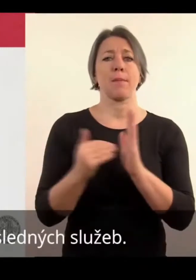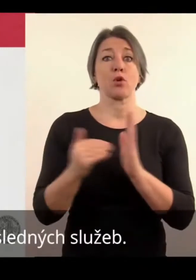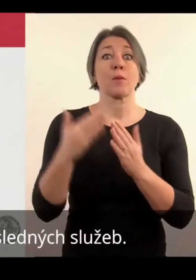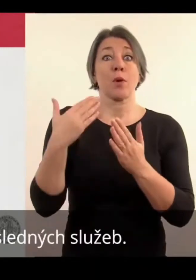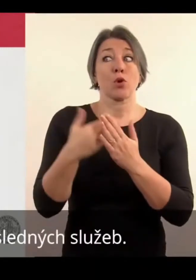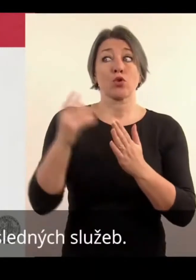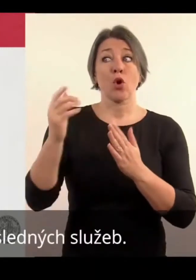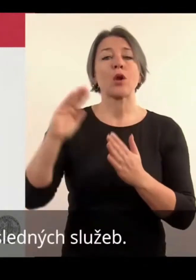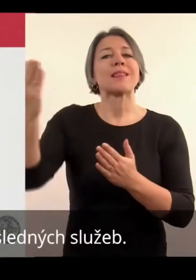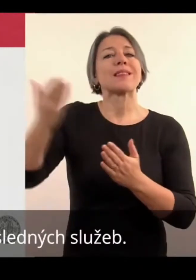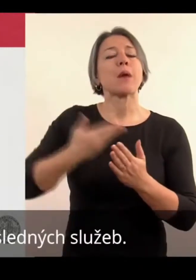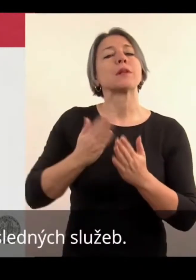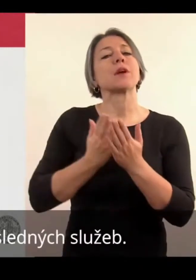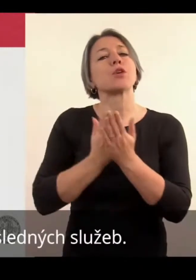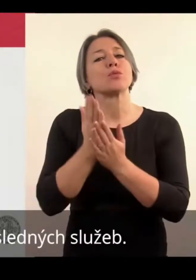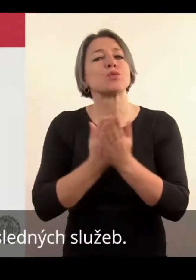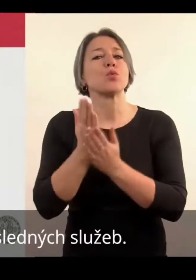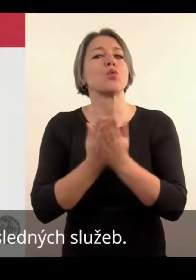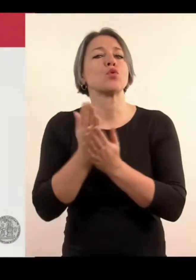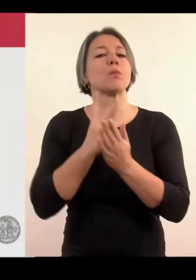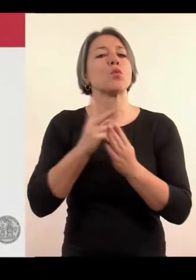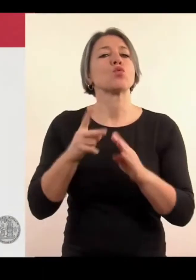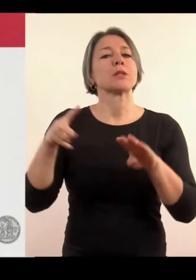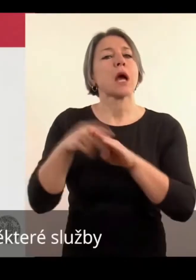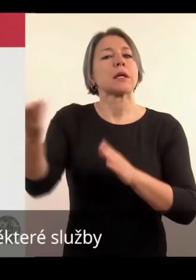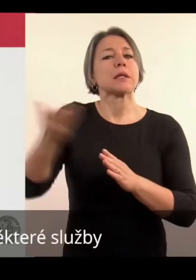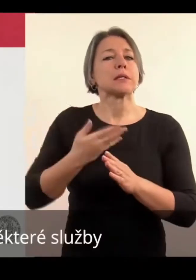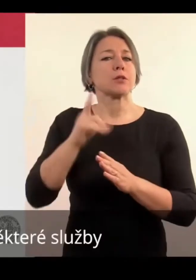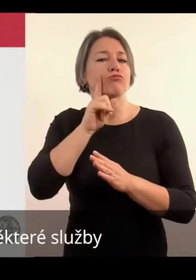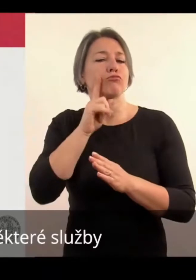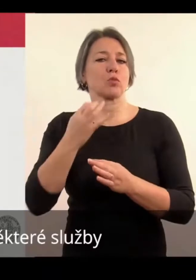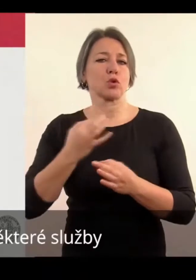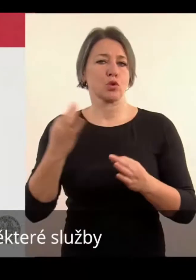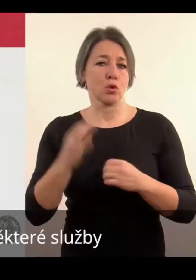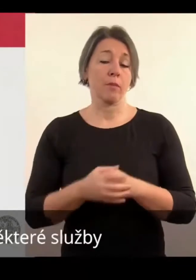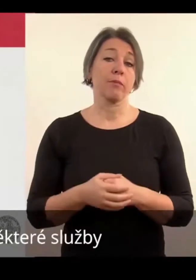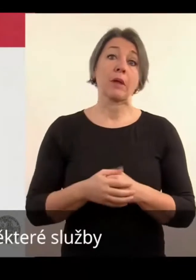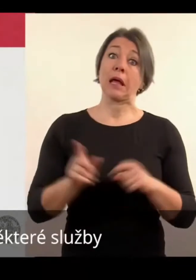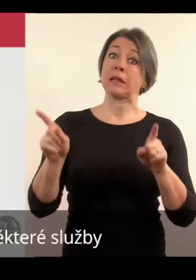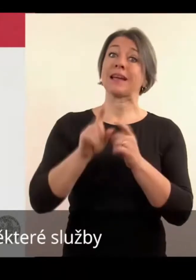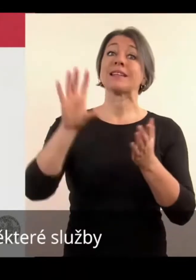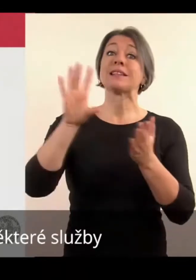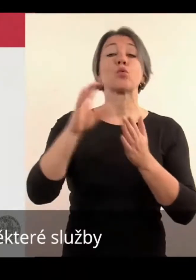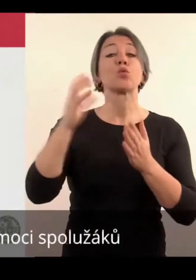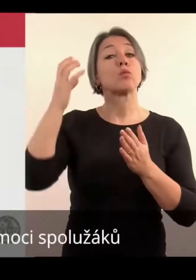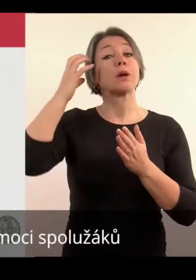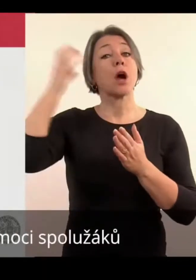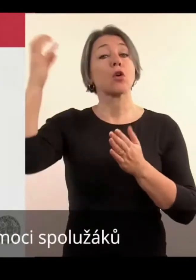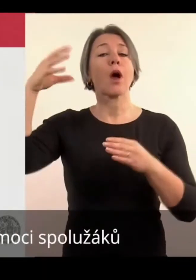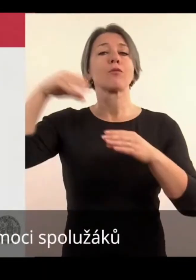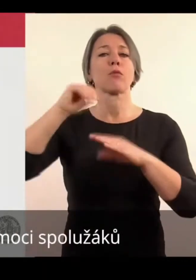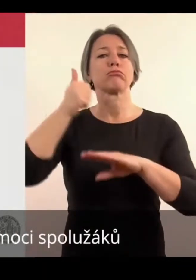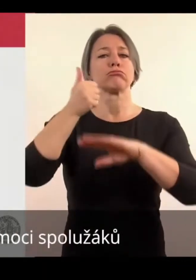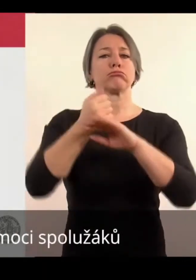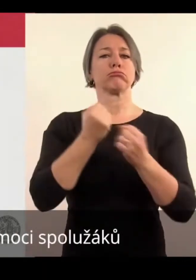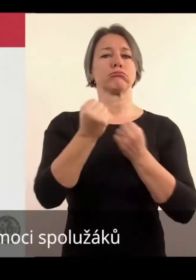ohledně následující. Centrum Karolina prostituje také některé asi centrálně, jako třeba asistenci, pomoci